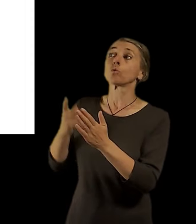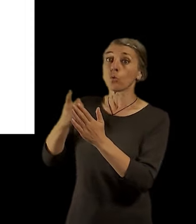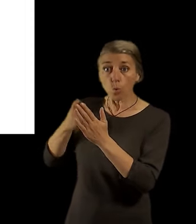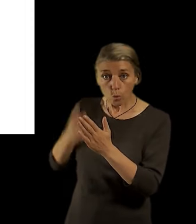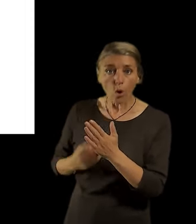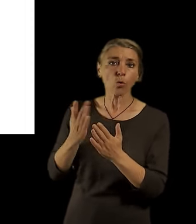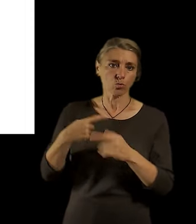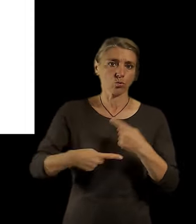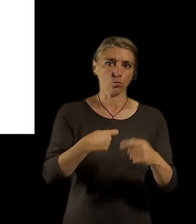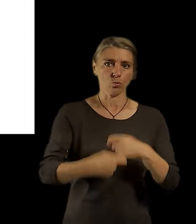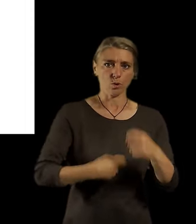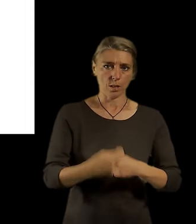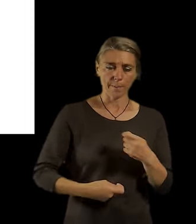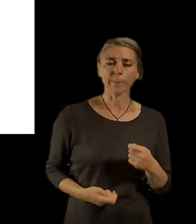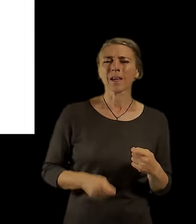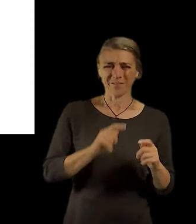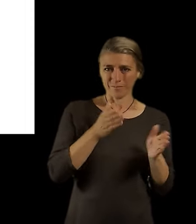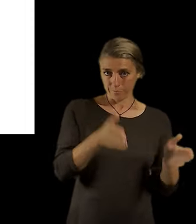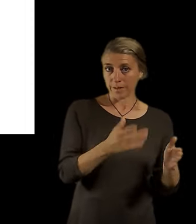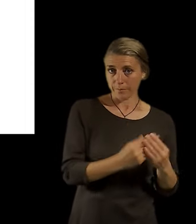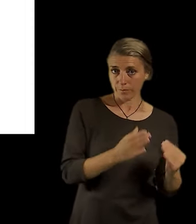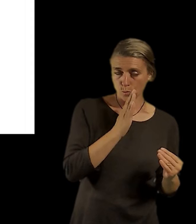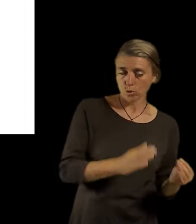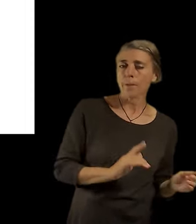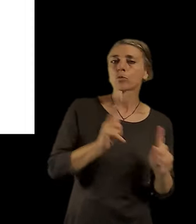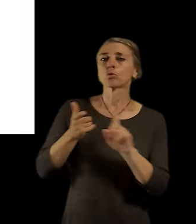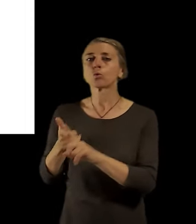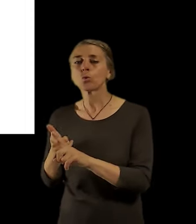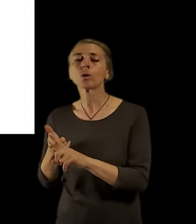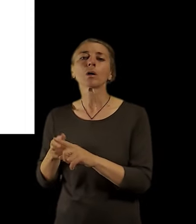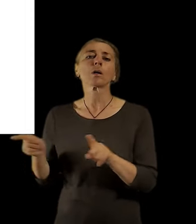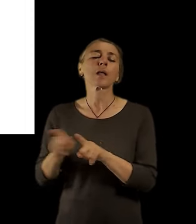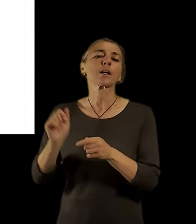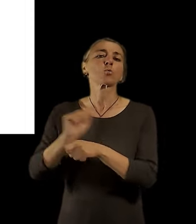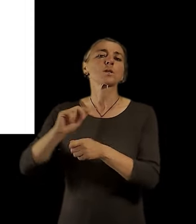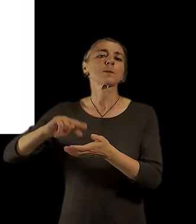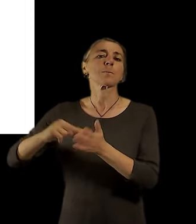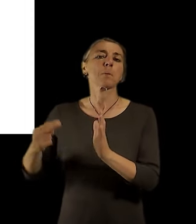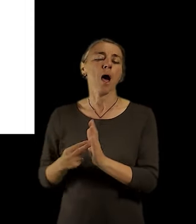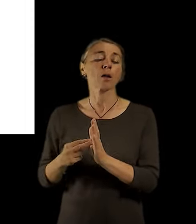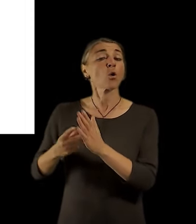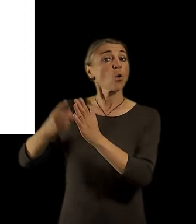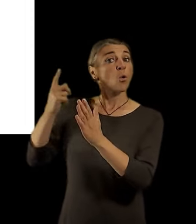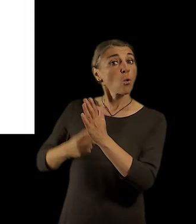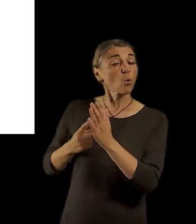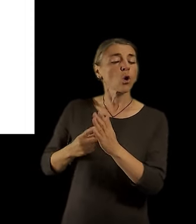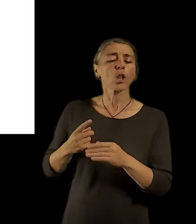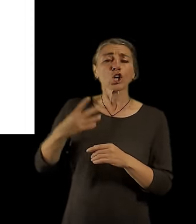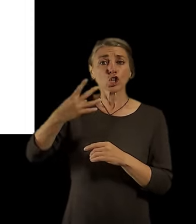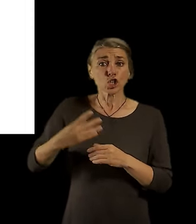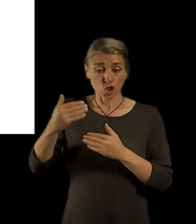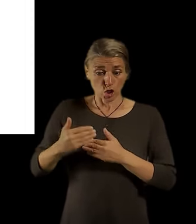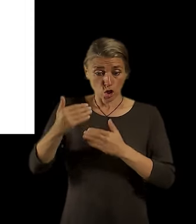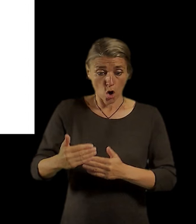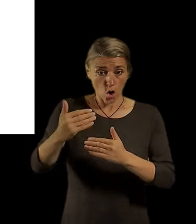analytické podklady hlavního města Prahy, které nám ukládají institutu každé čtyři roky důkladně to město zanalizovat a připravit